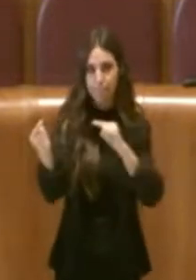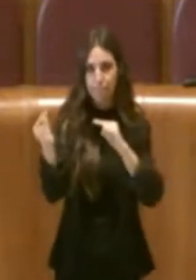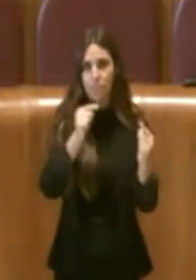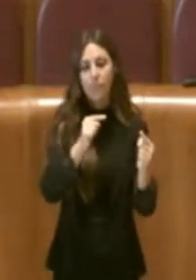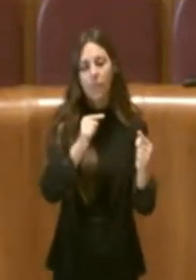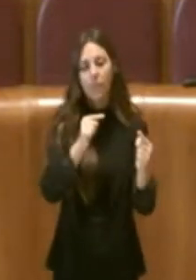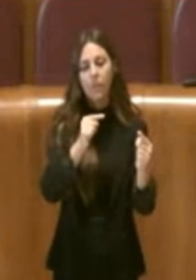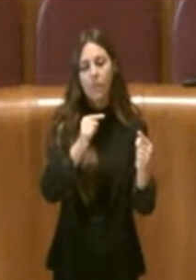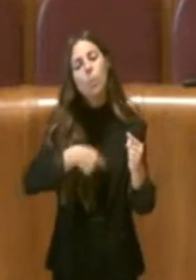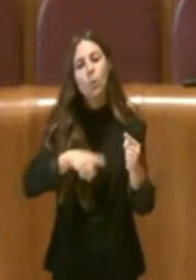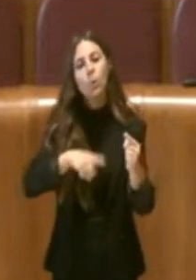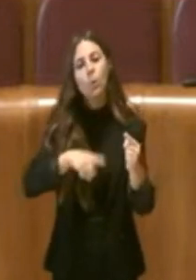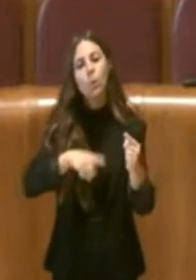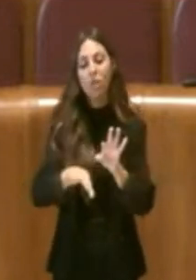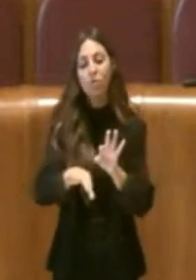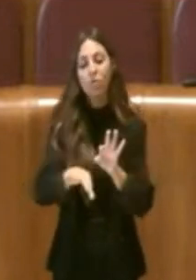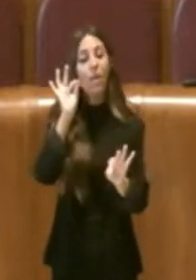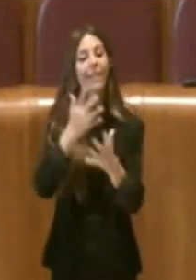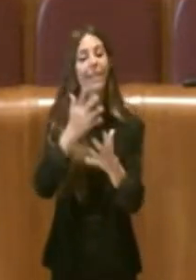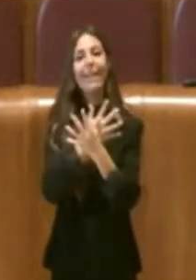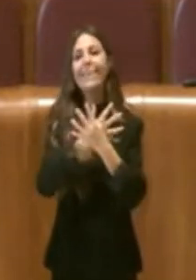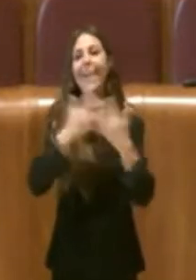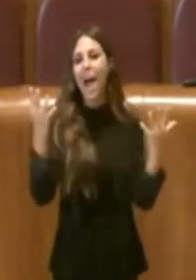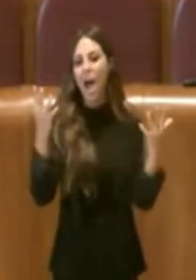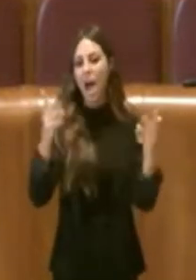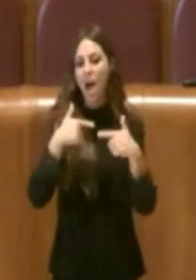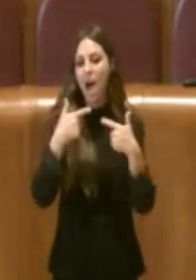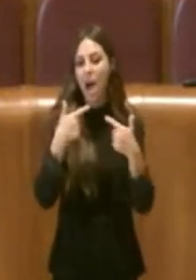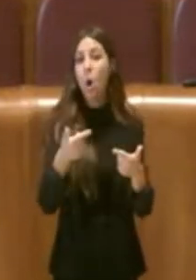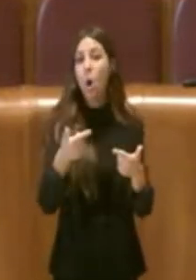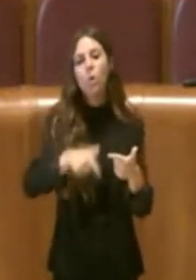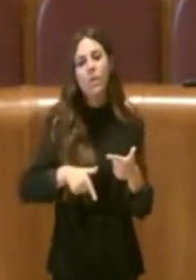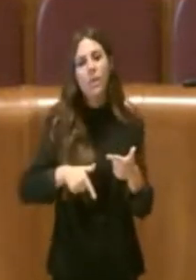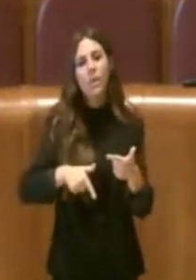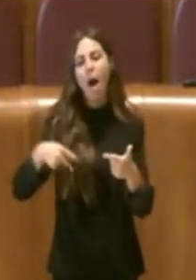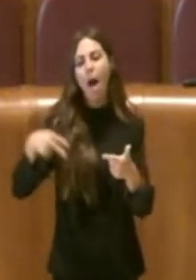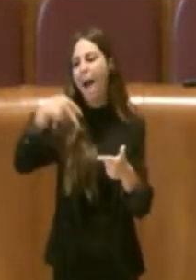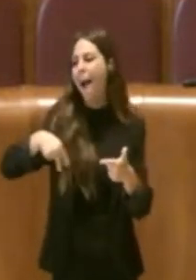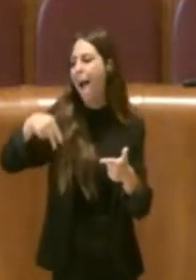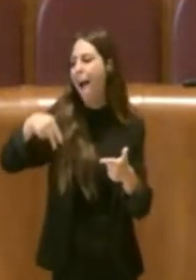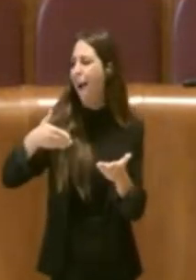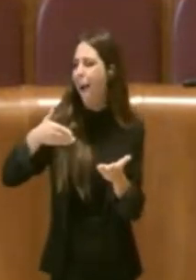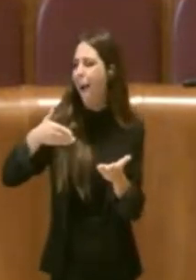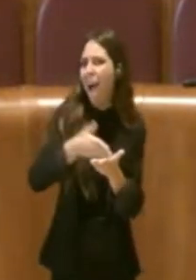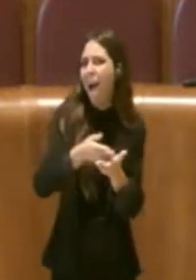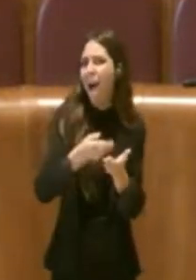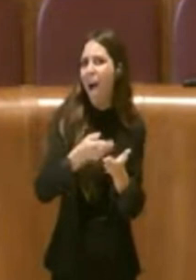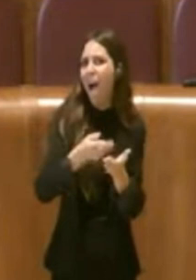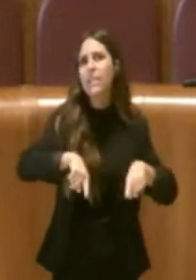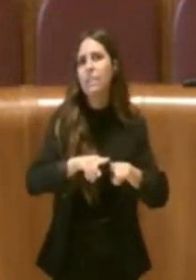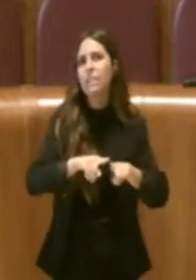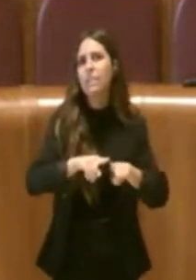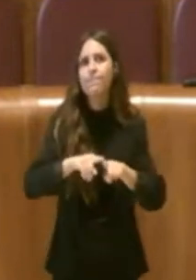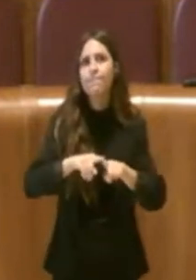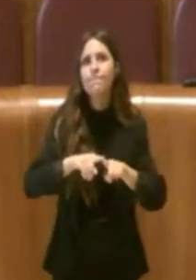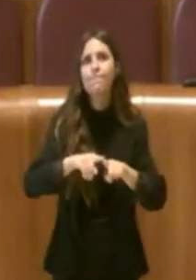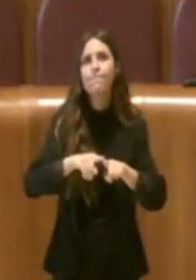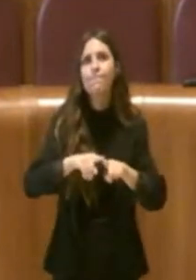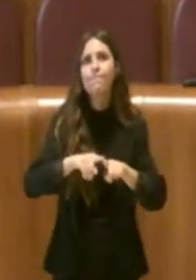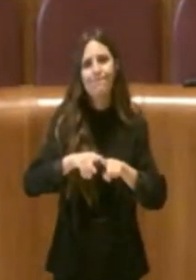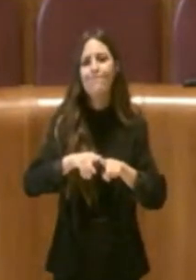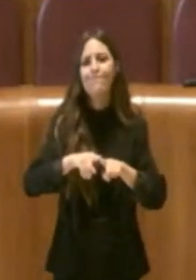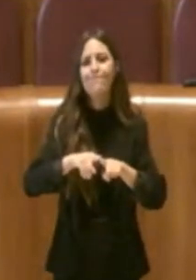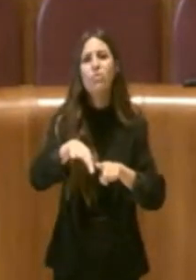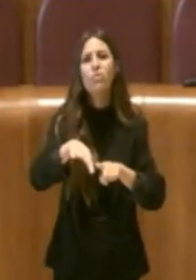e di formulare un indirizzo molto chiaro perché nel corso di questi anni l'assemblea si è interrogata e ha formulato